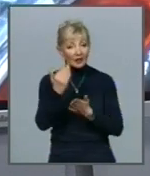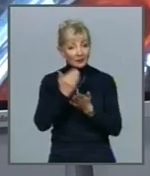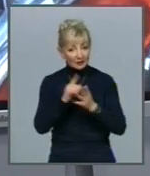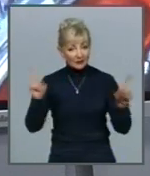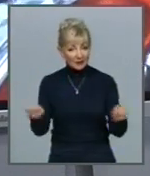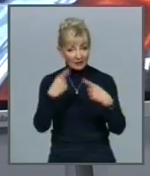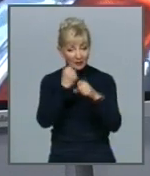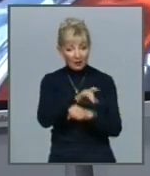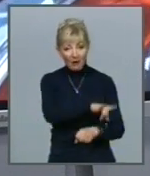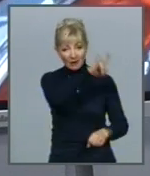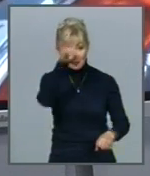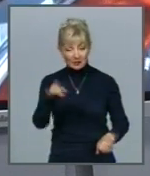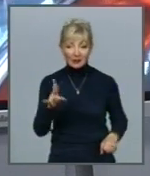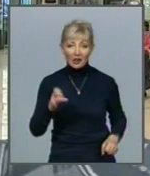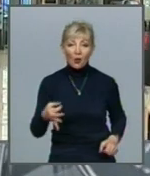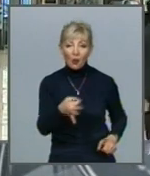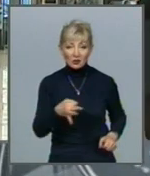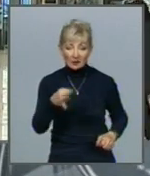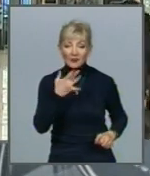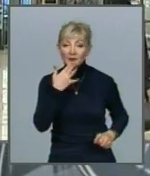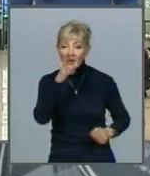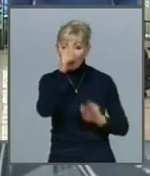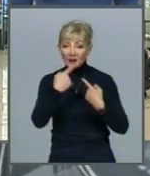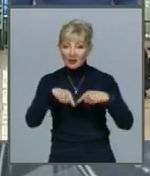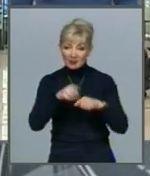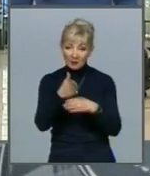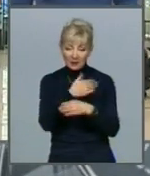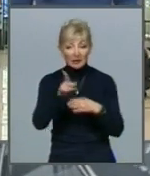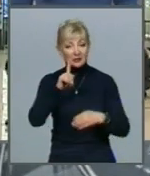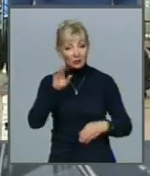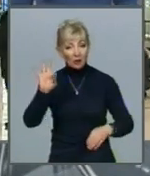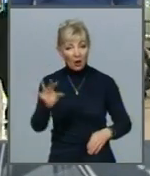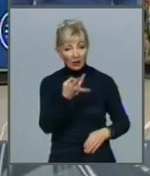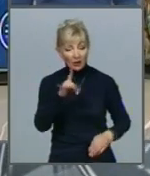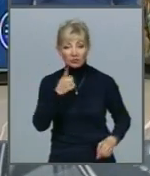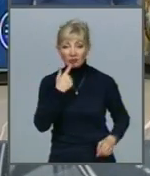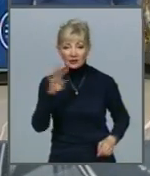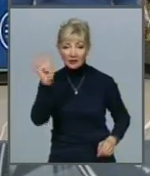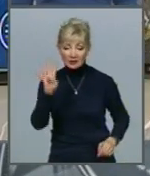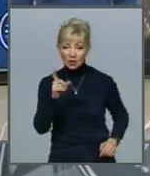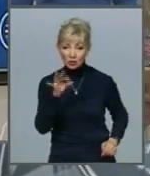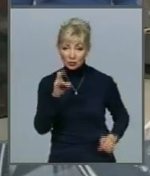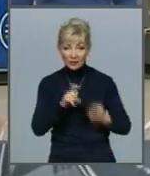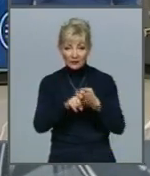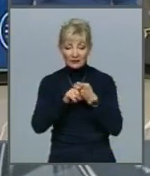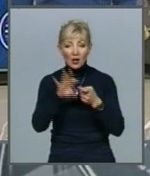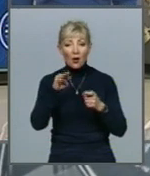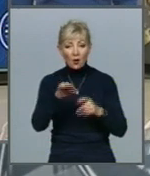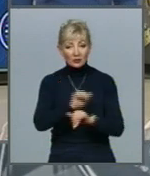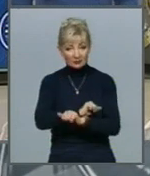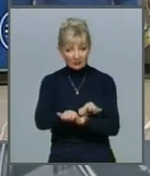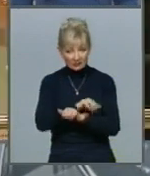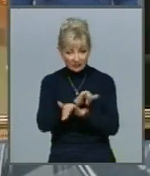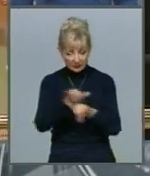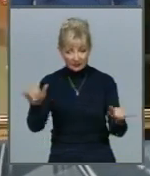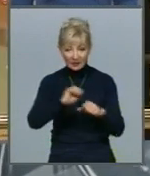роботу аеропорти на острові Іноземні країни поділять на зелену, помаранчеву, червону та сіру зони в залежності від поширення коронавірусу